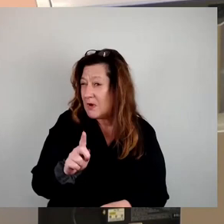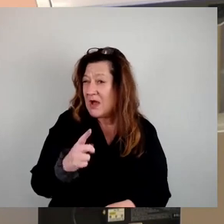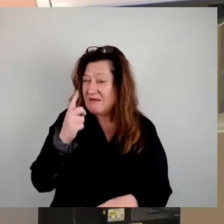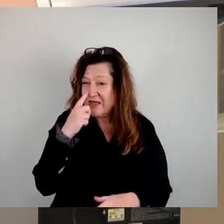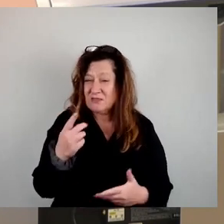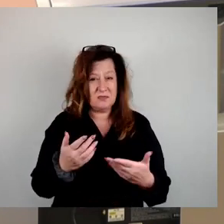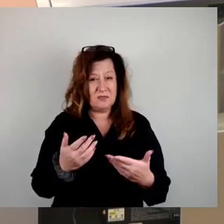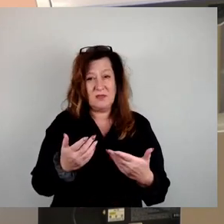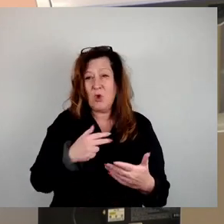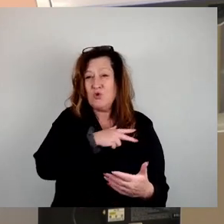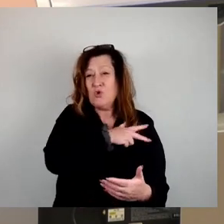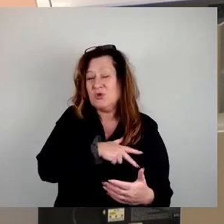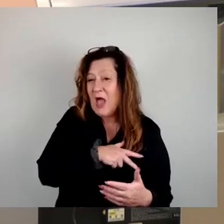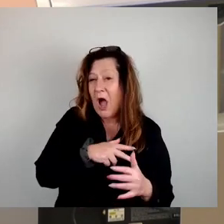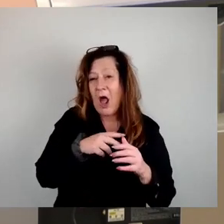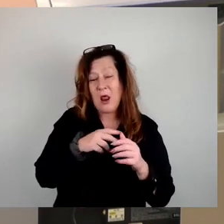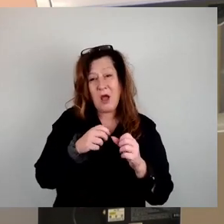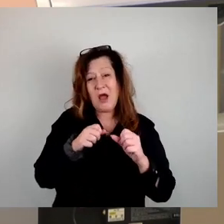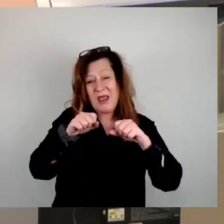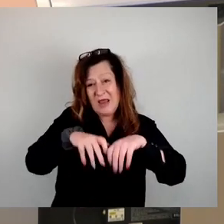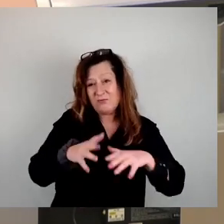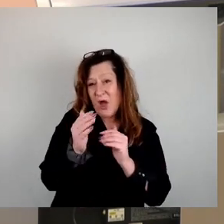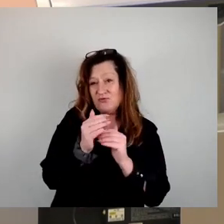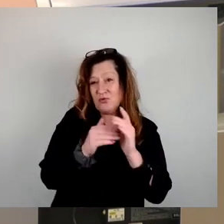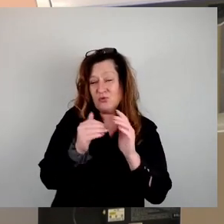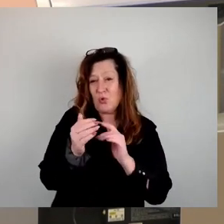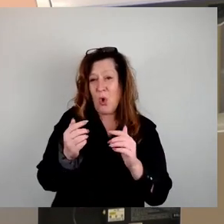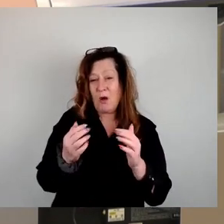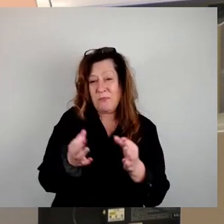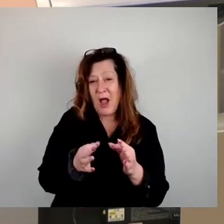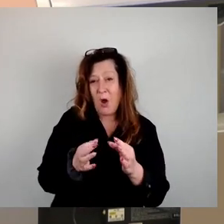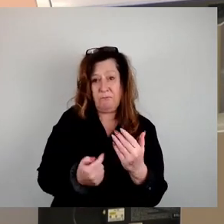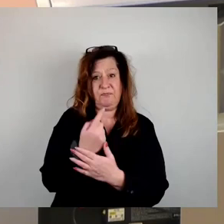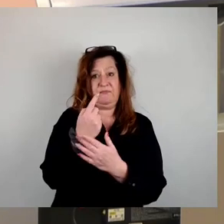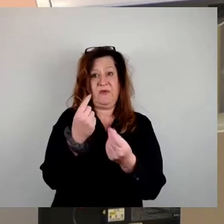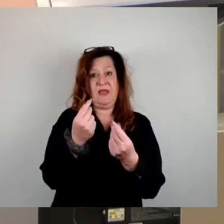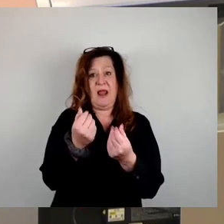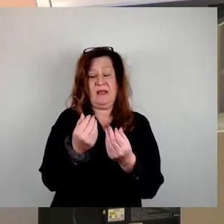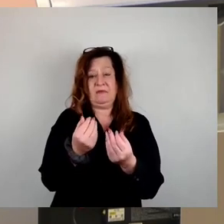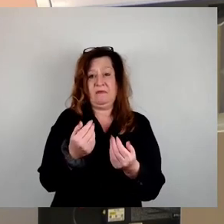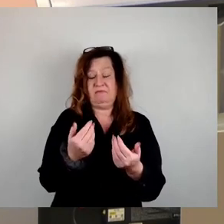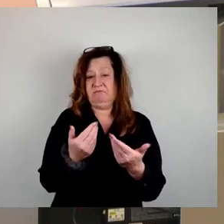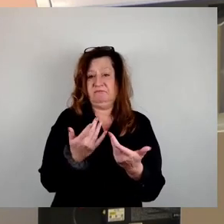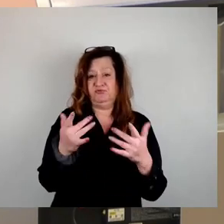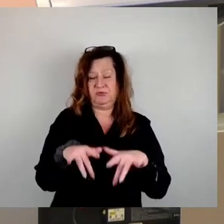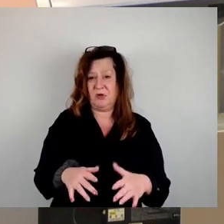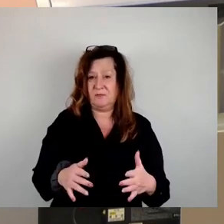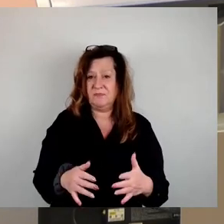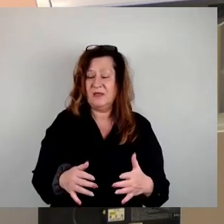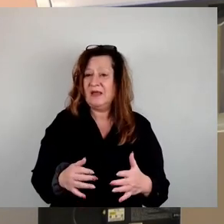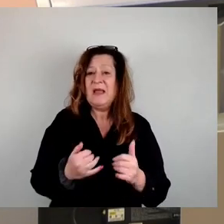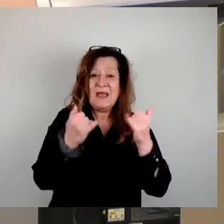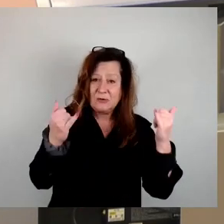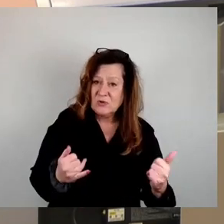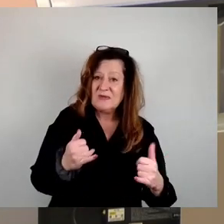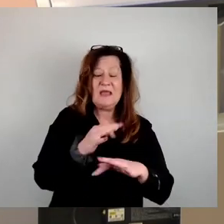sozialer Infrastruktur geht, da ist plötzlich kein Geld da. Die Ansiedlung von Industrie- und Wirtschaftsunternehmen mit höherem